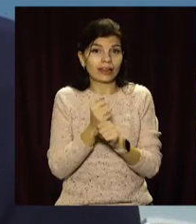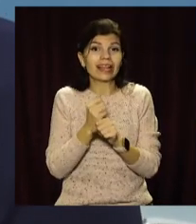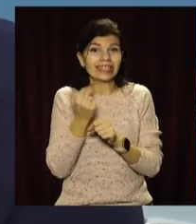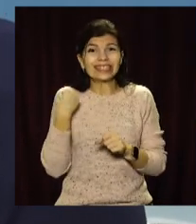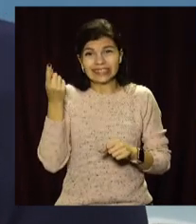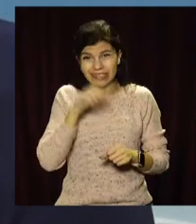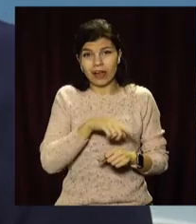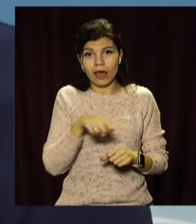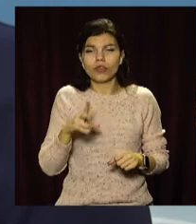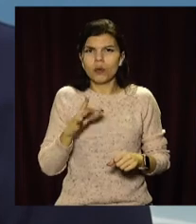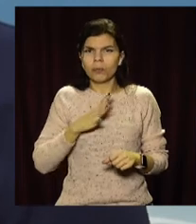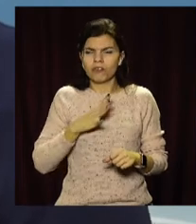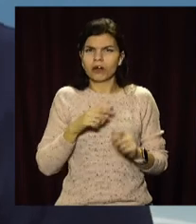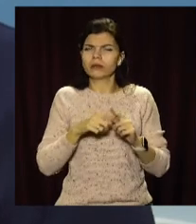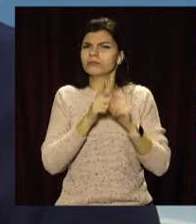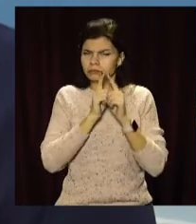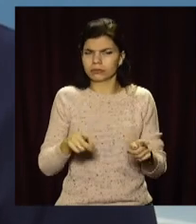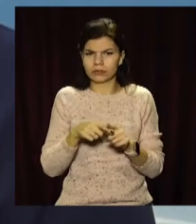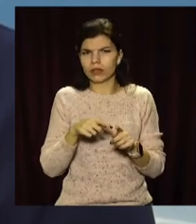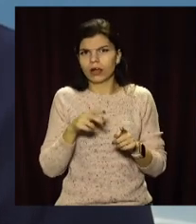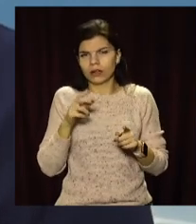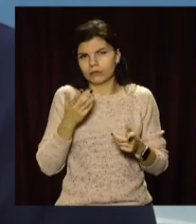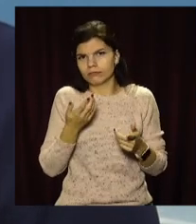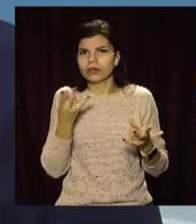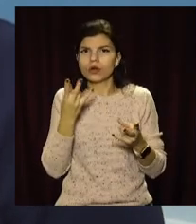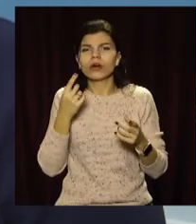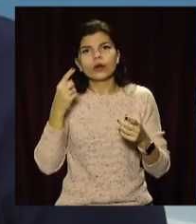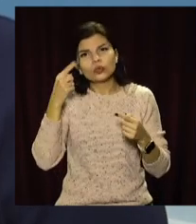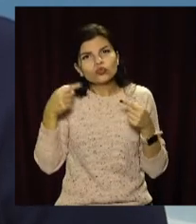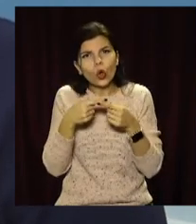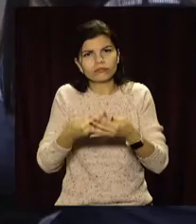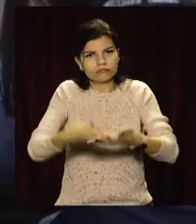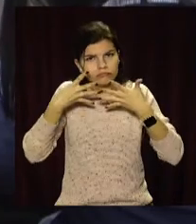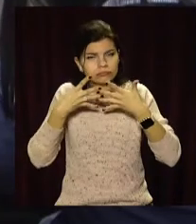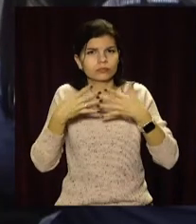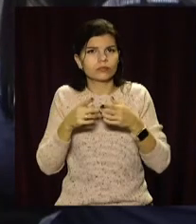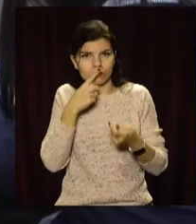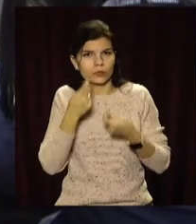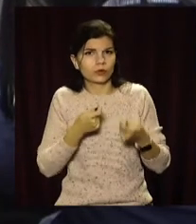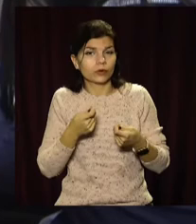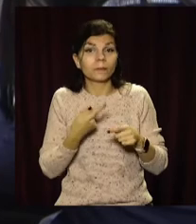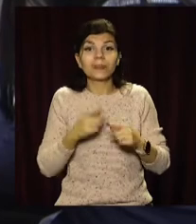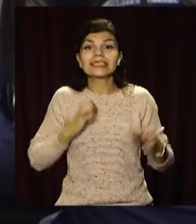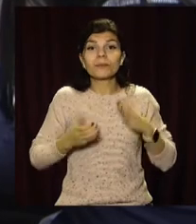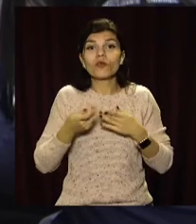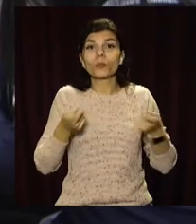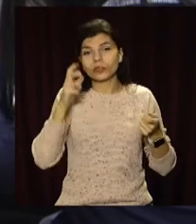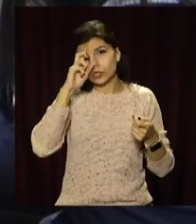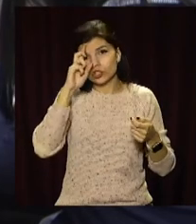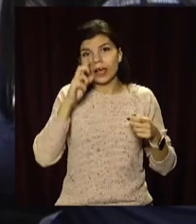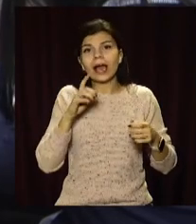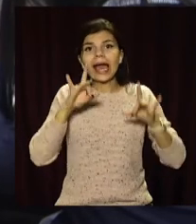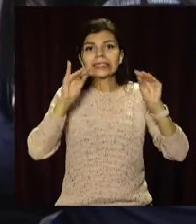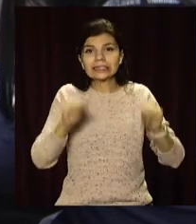бувають такі моменти, коли треба вияснити, треба консультуруватися більш подробно. Цього разу семінар від Управління державної